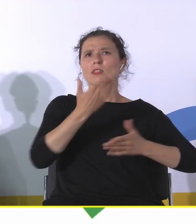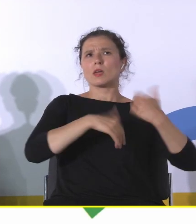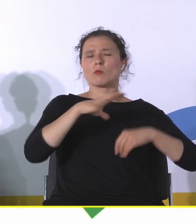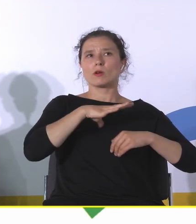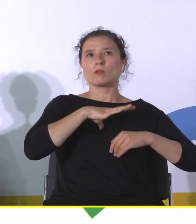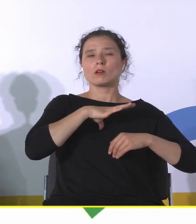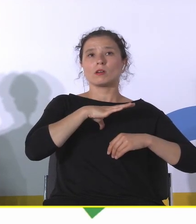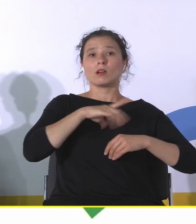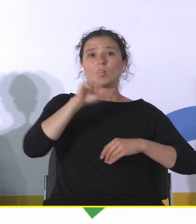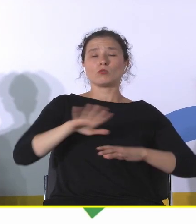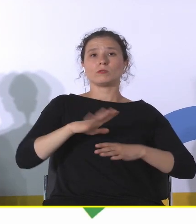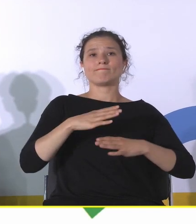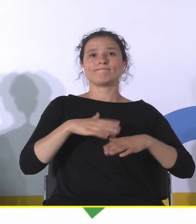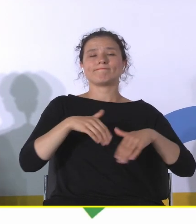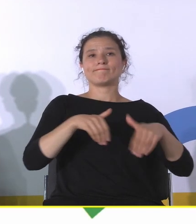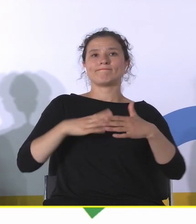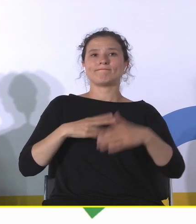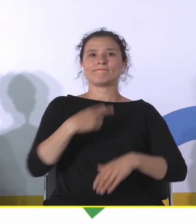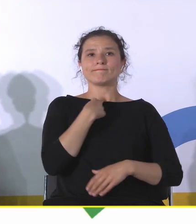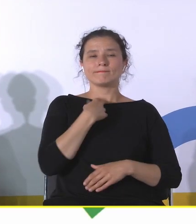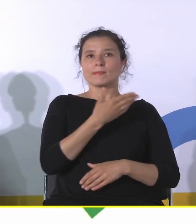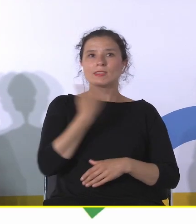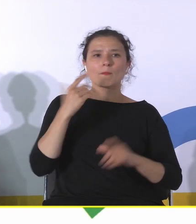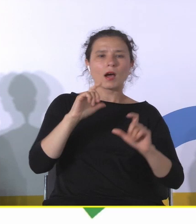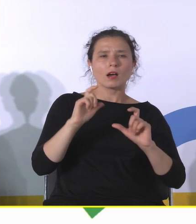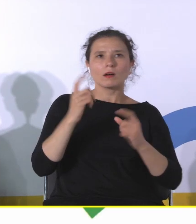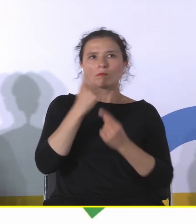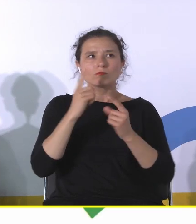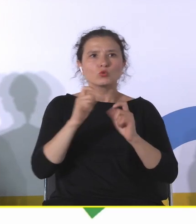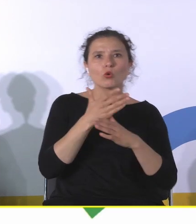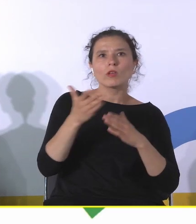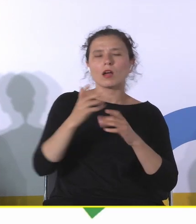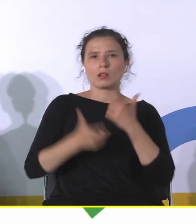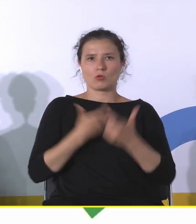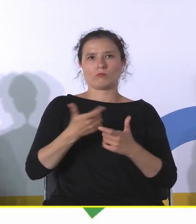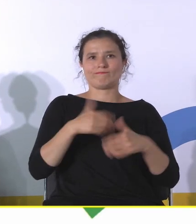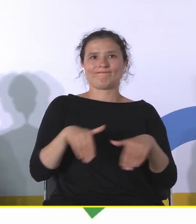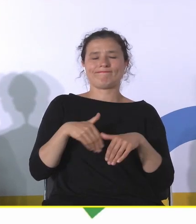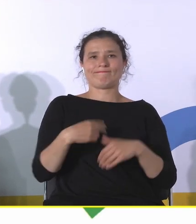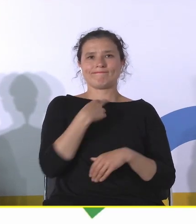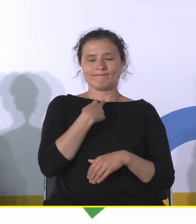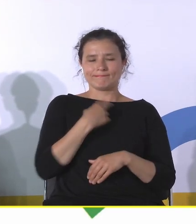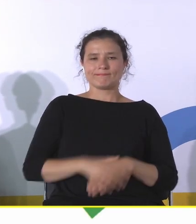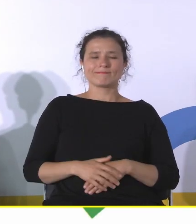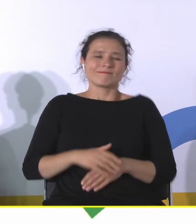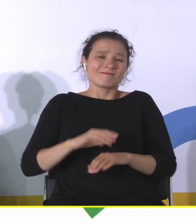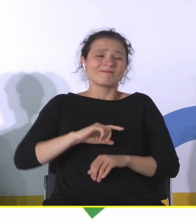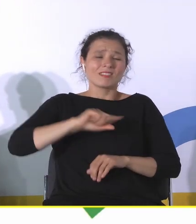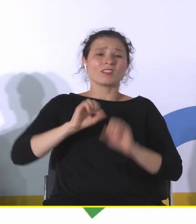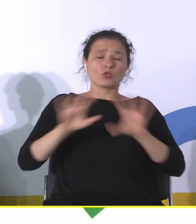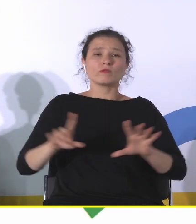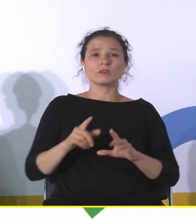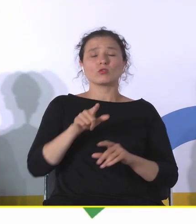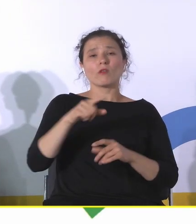nimi żadnej koncepcji ani w ogóle żadnej myśli, co dalej robić. Jest dla nas oczywiste, że to dziedzictwo, które mają, te wspaniałe zakłady produkcyjne,